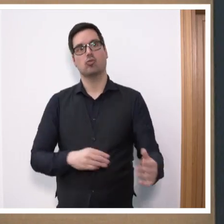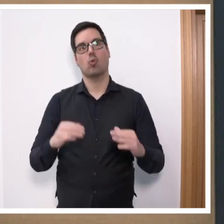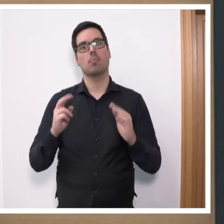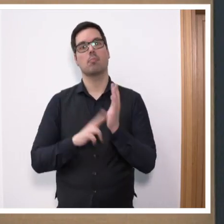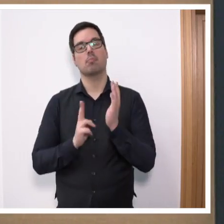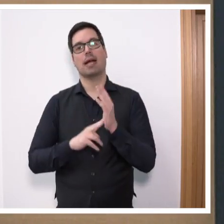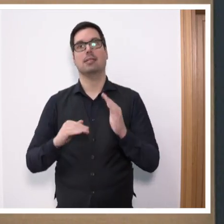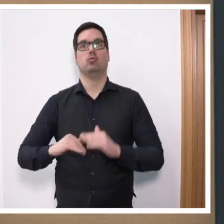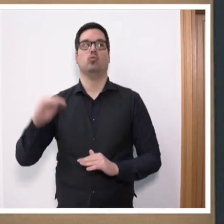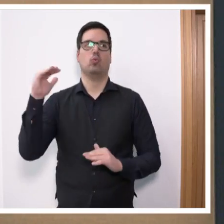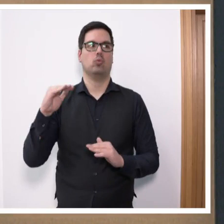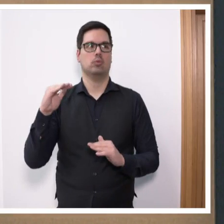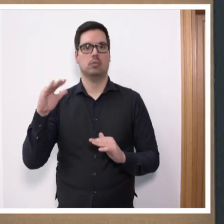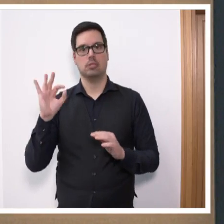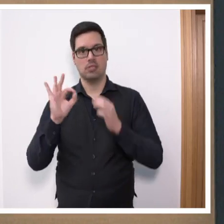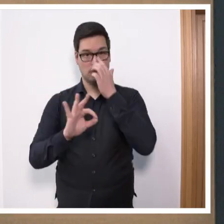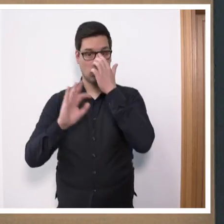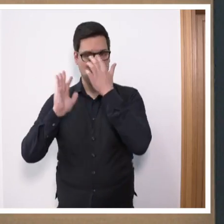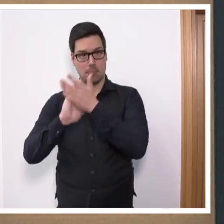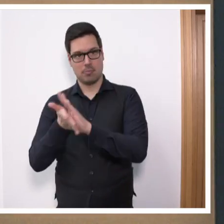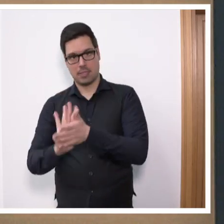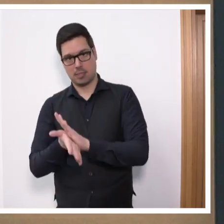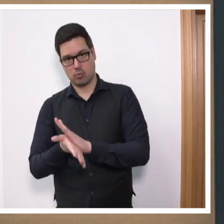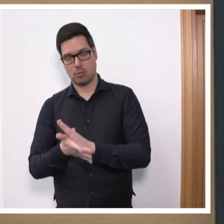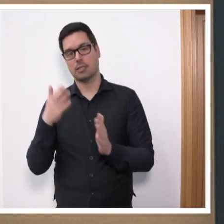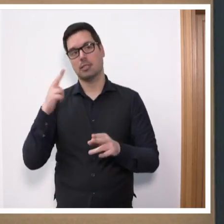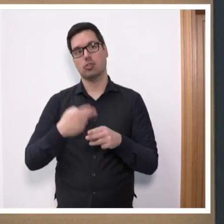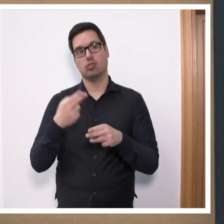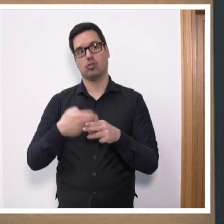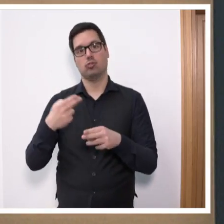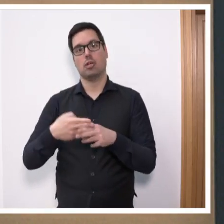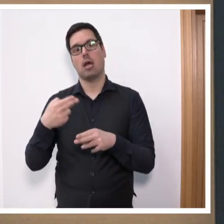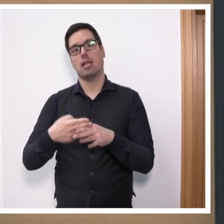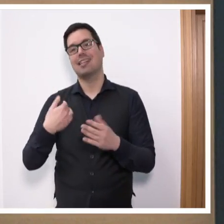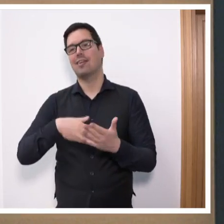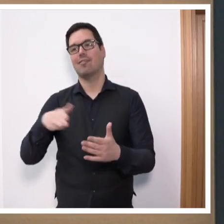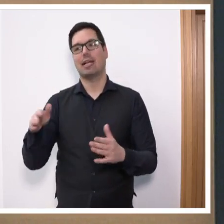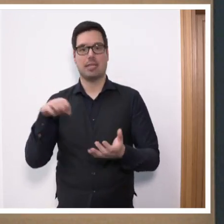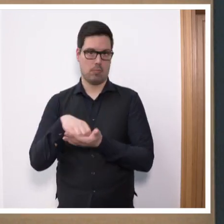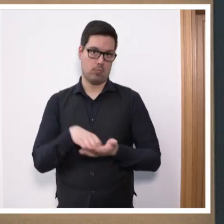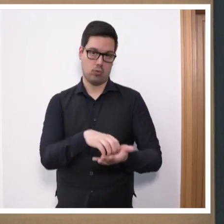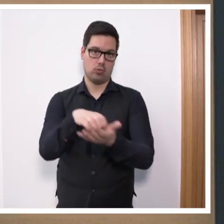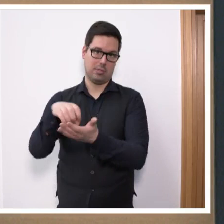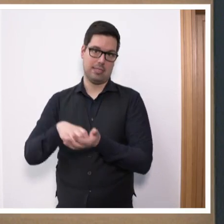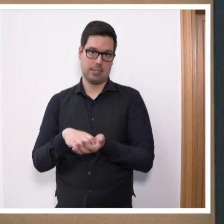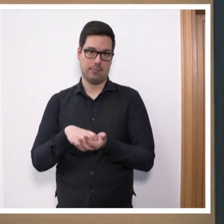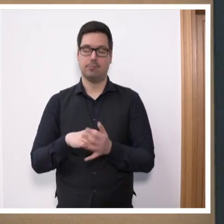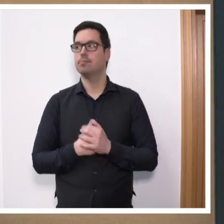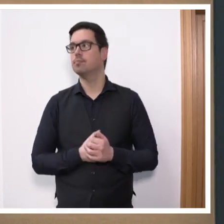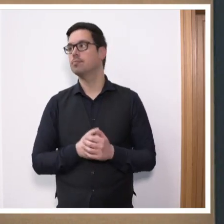groß ist. Das führt dazu, dass die Rahmenbedingungen dafür, dass Stahl auch in Zukunft im Saarland produziert wird, eben nicht gegeben sind.